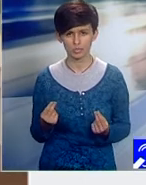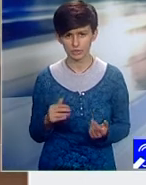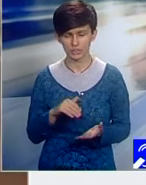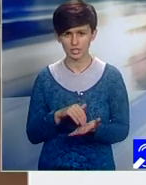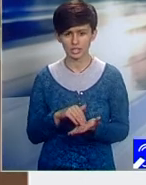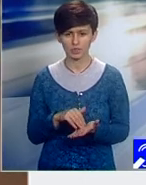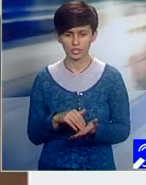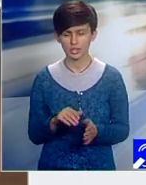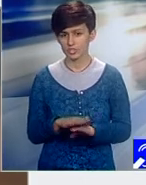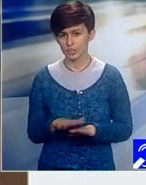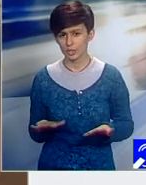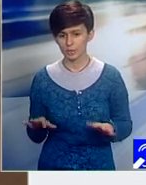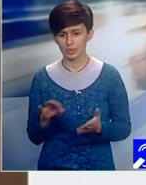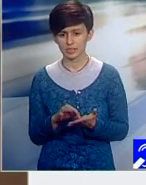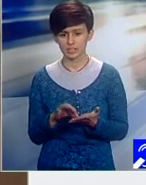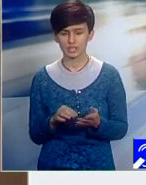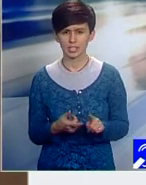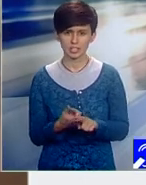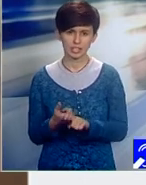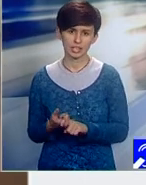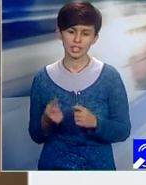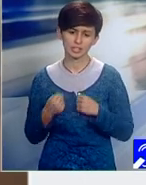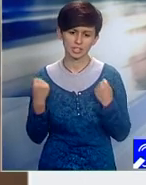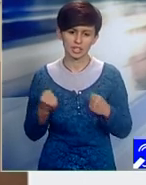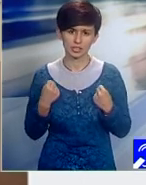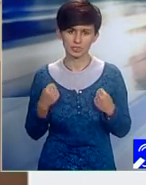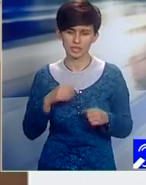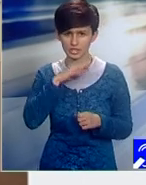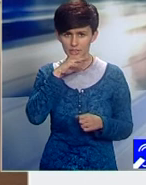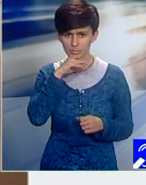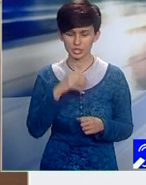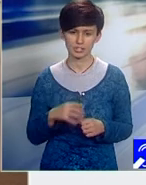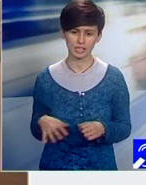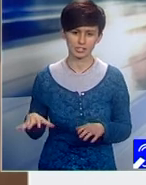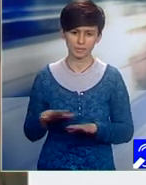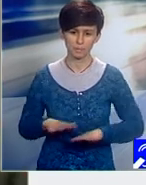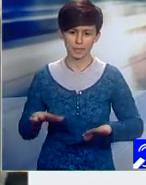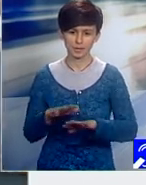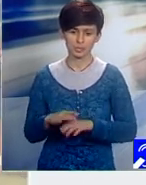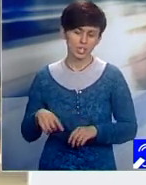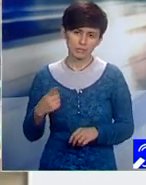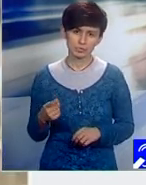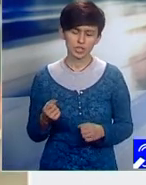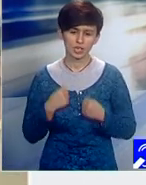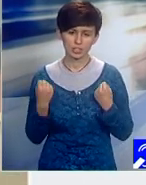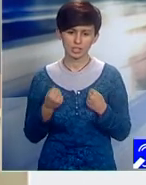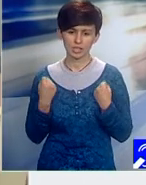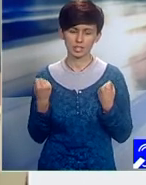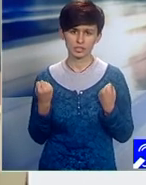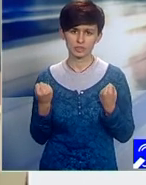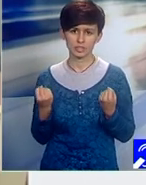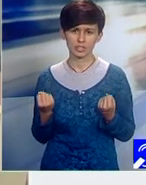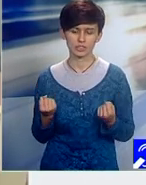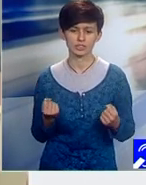de niște baze de date în ceea ce privește activitatea de administrație publică și alte activități publice a tuturor